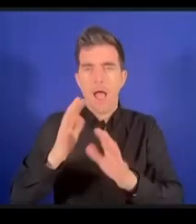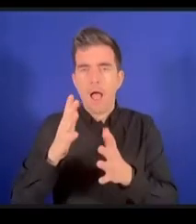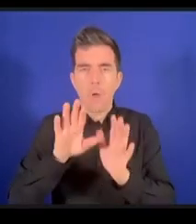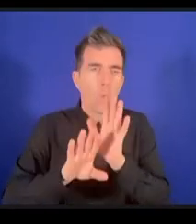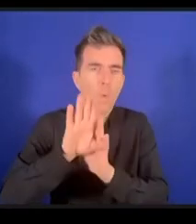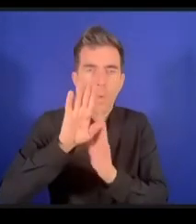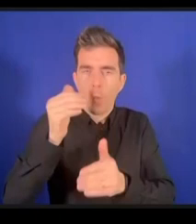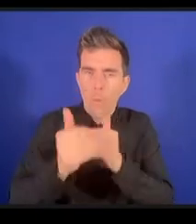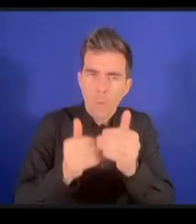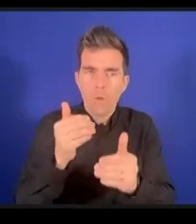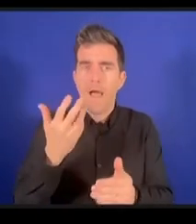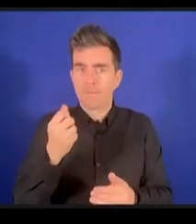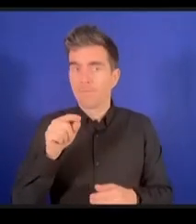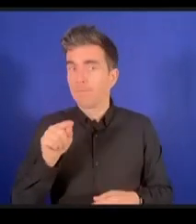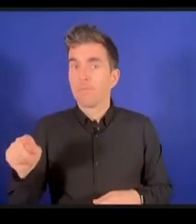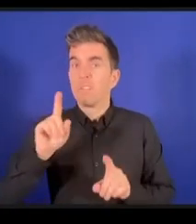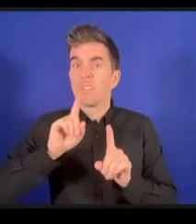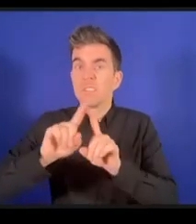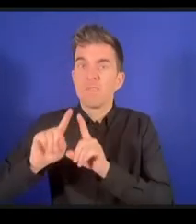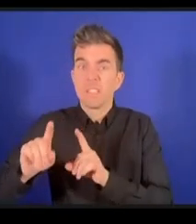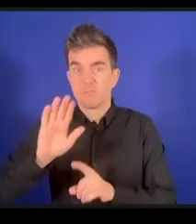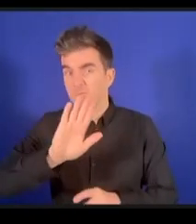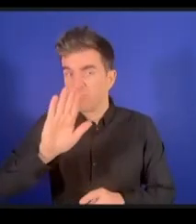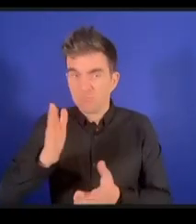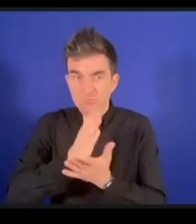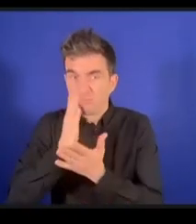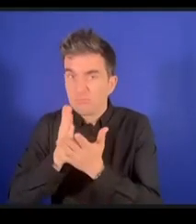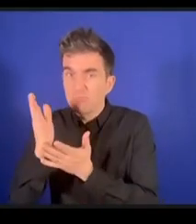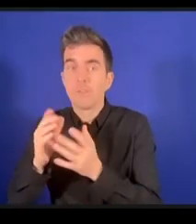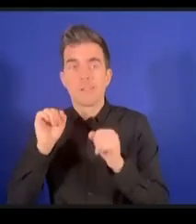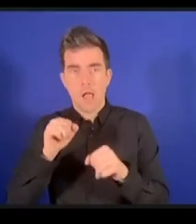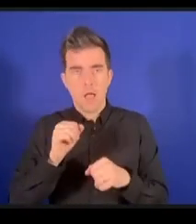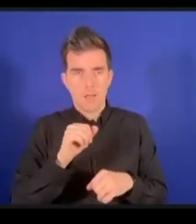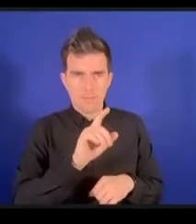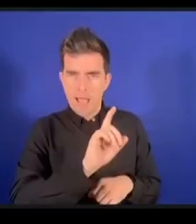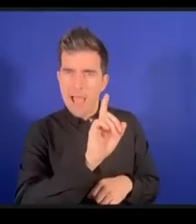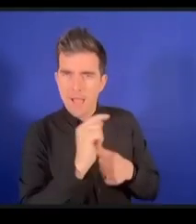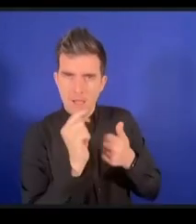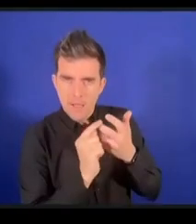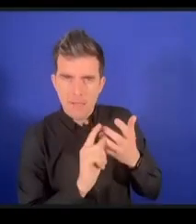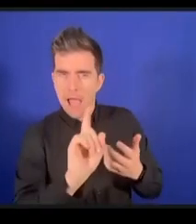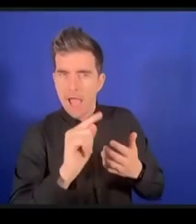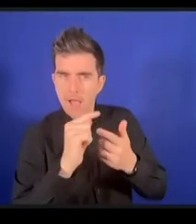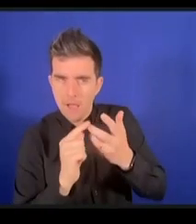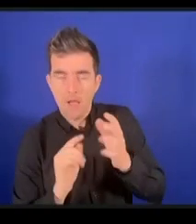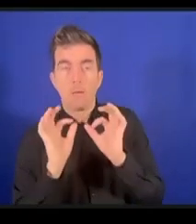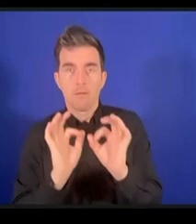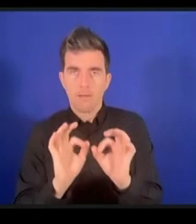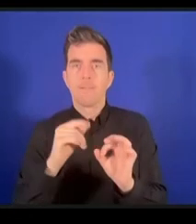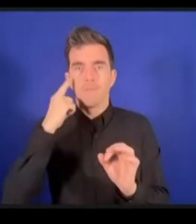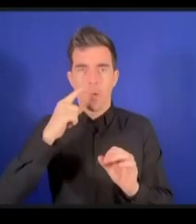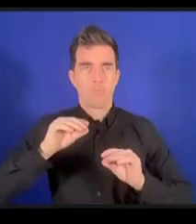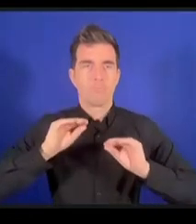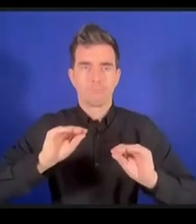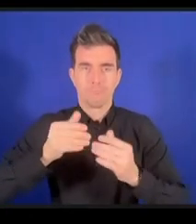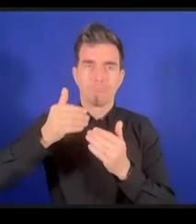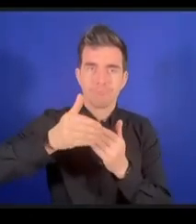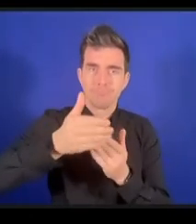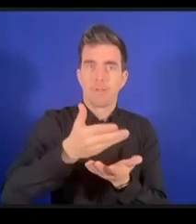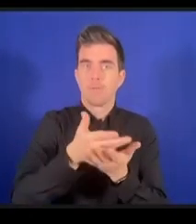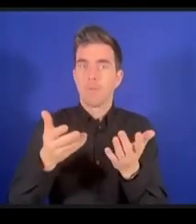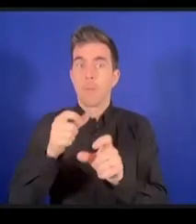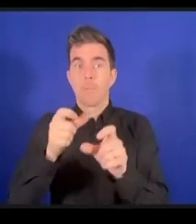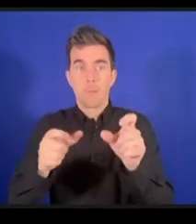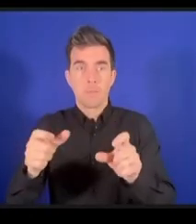cours on pourrait par exemple imaginer que l'on forme les personnes sans handicap quant aux besoins et aux